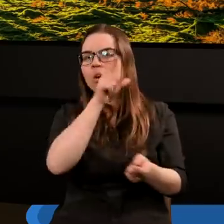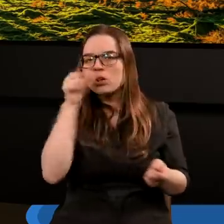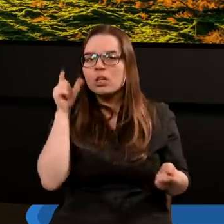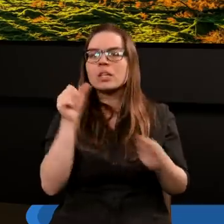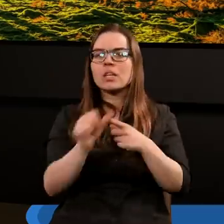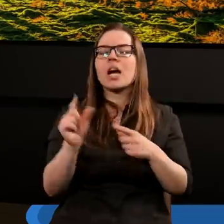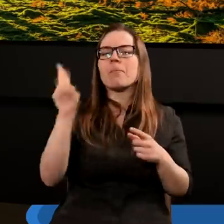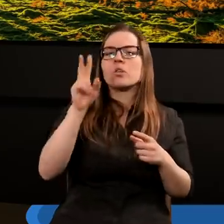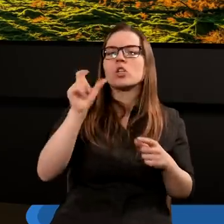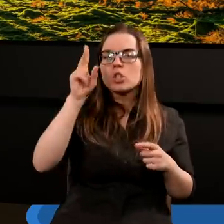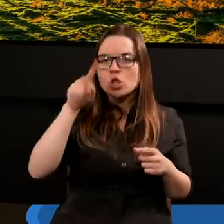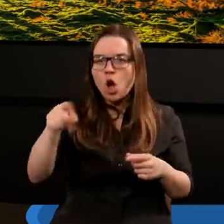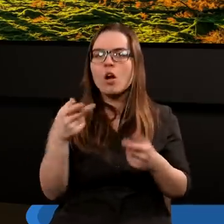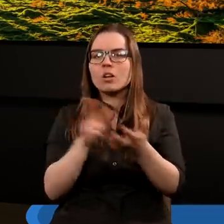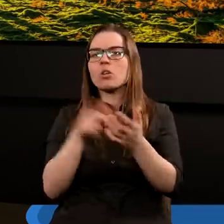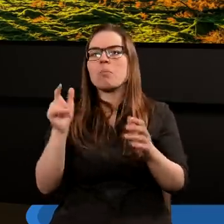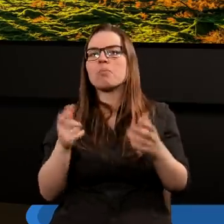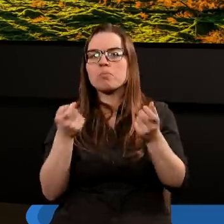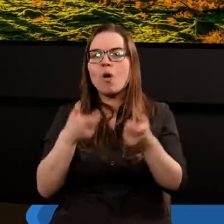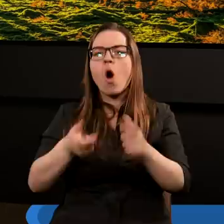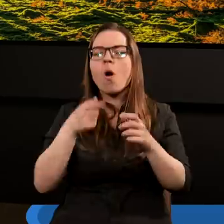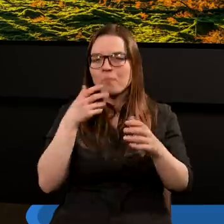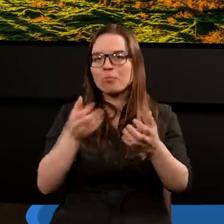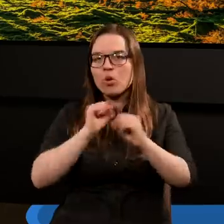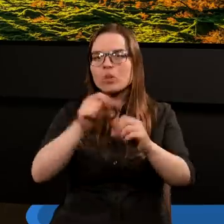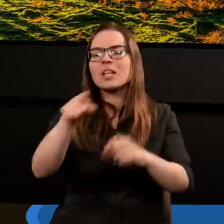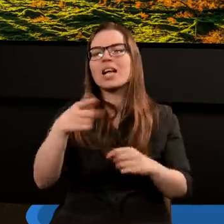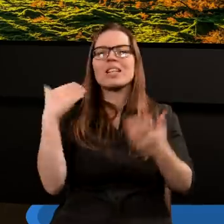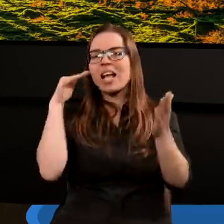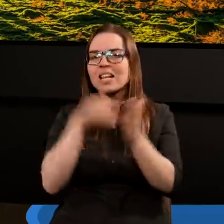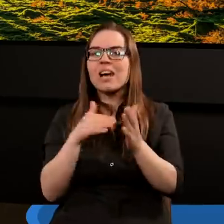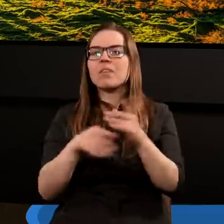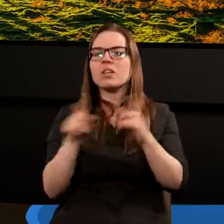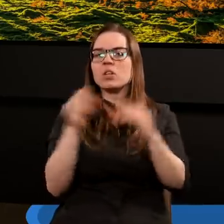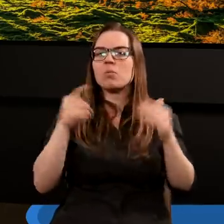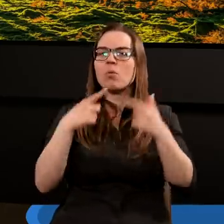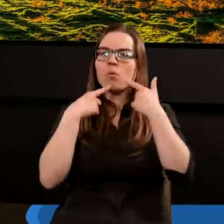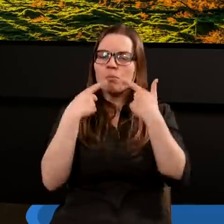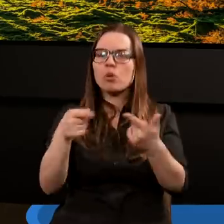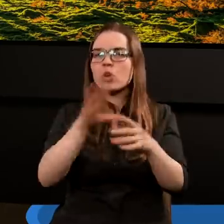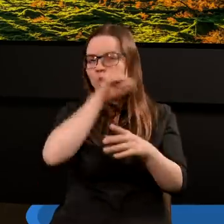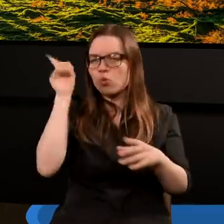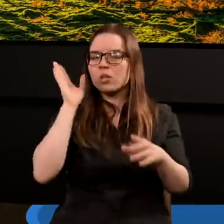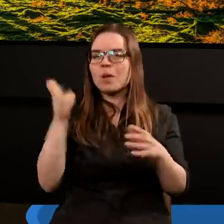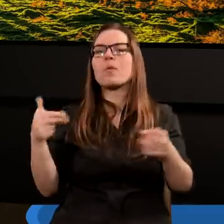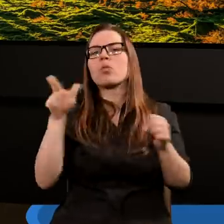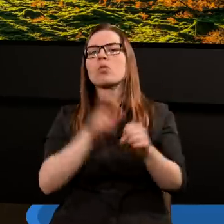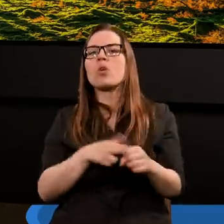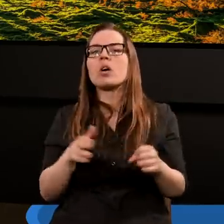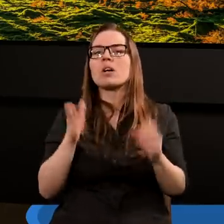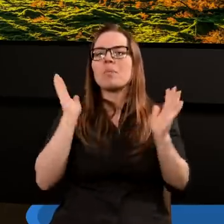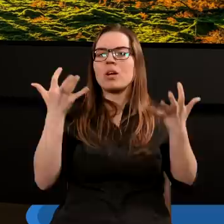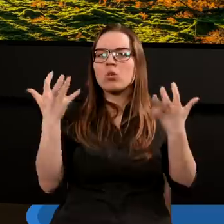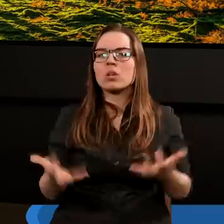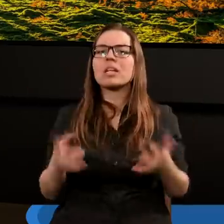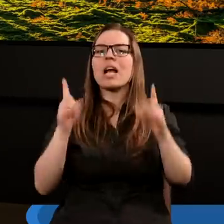Jeszcze jest ktoś, kto podsyca tę ich nienawiść, więc możemy faktycznie powiedzieć o tym, że to będą ludzie, którzy będą